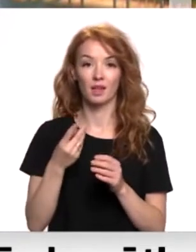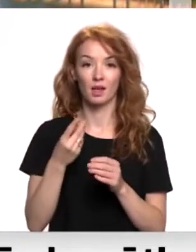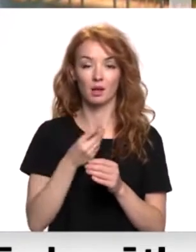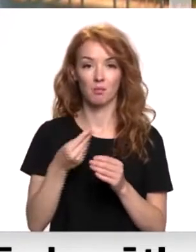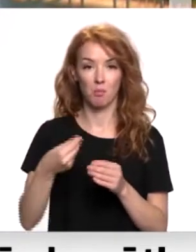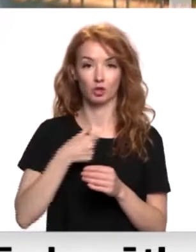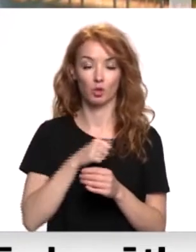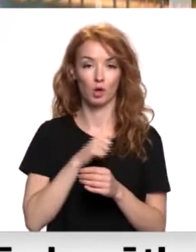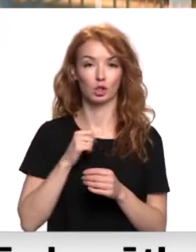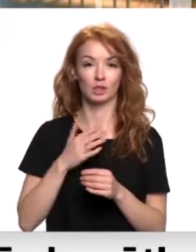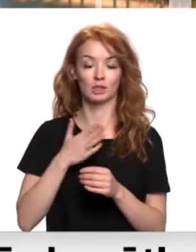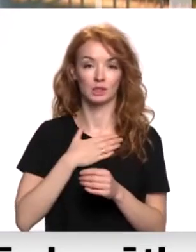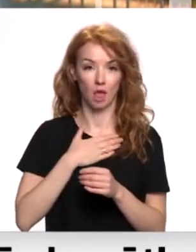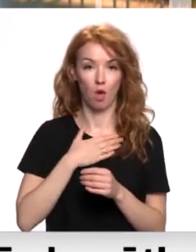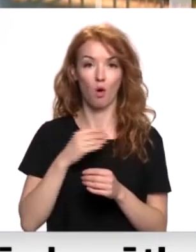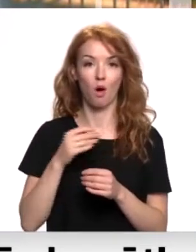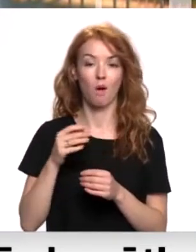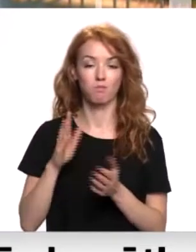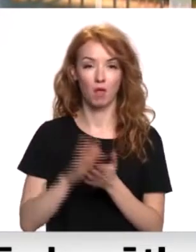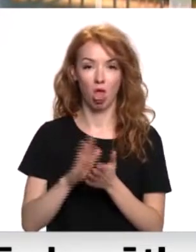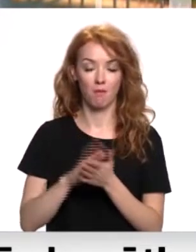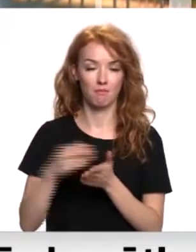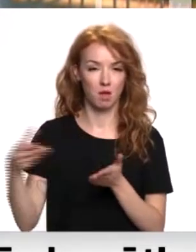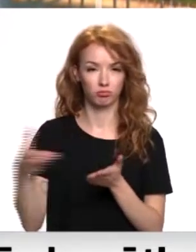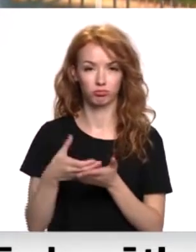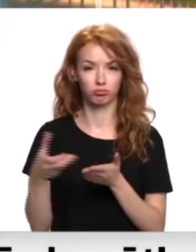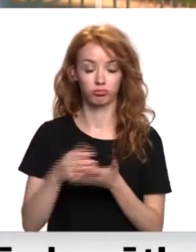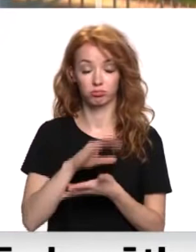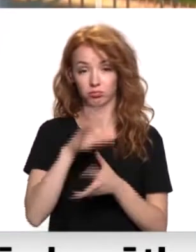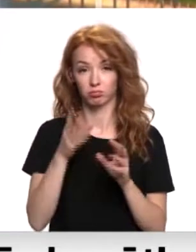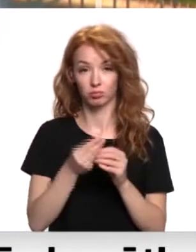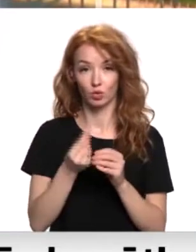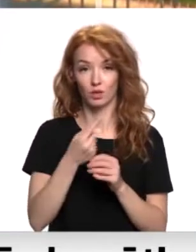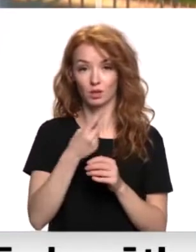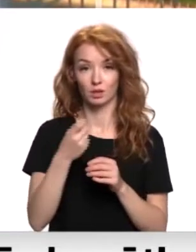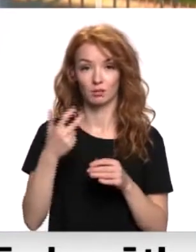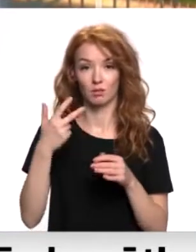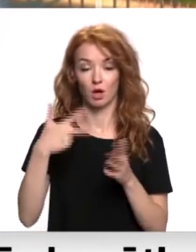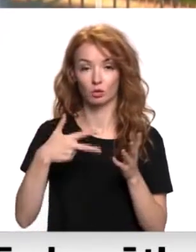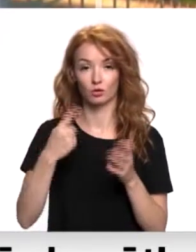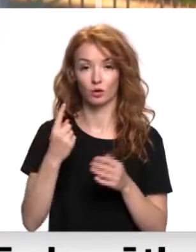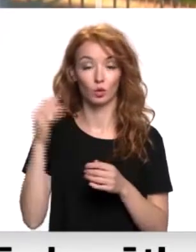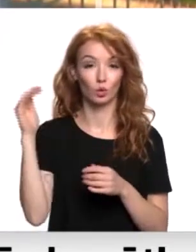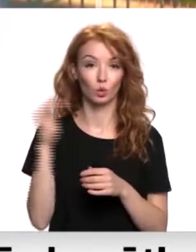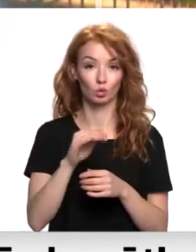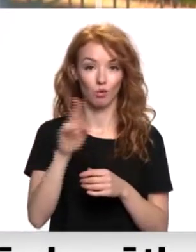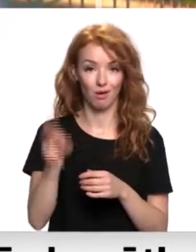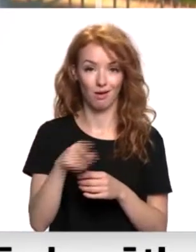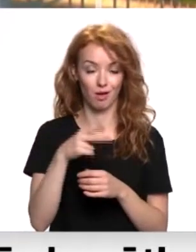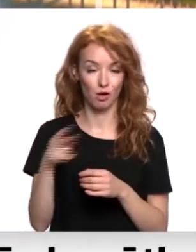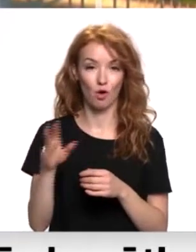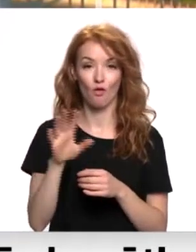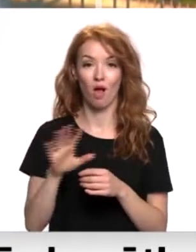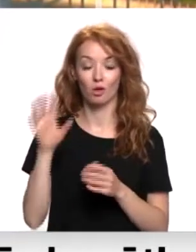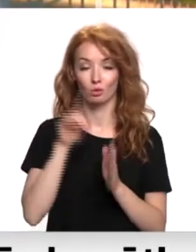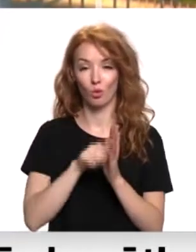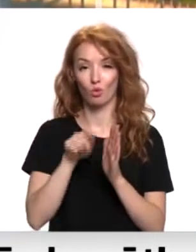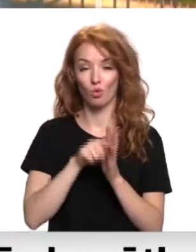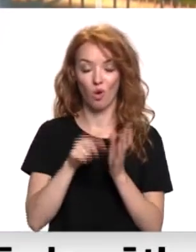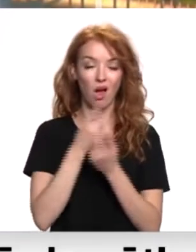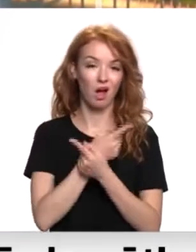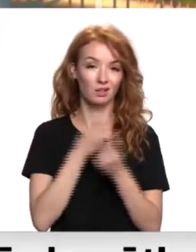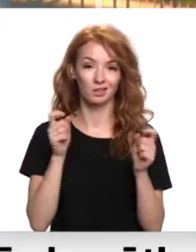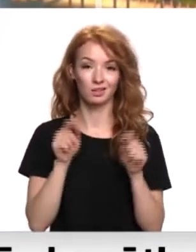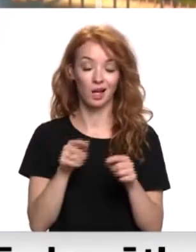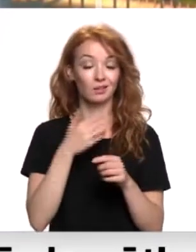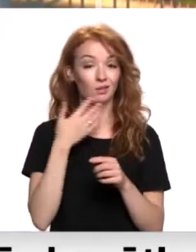prēmijas. Revidētajos piecos gados summa sasniegusi 181 tūkstoti eiro. Valsts kontrola atzīst, ka